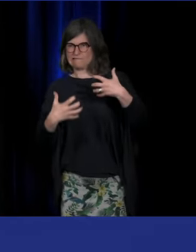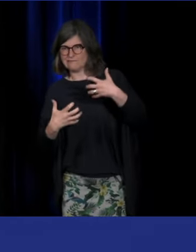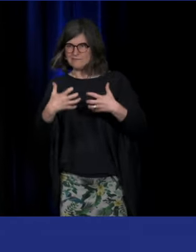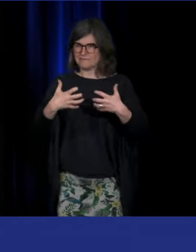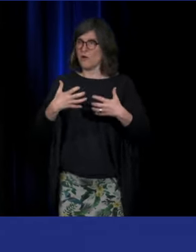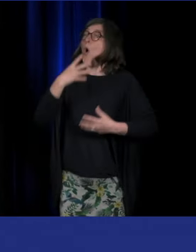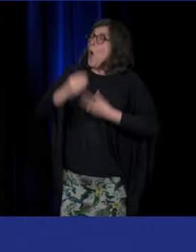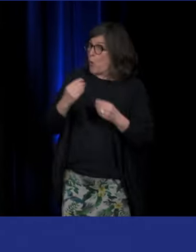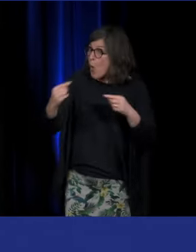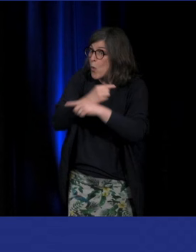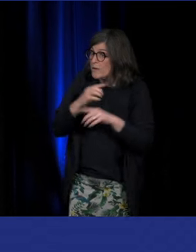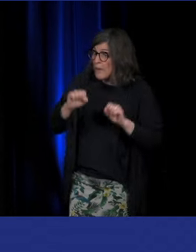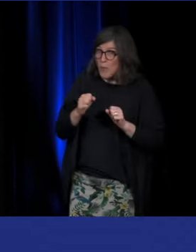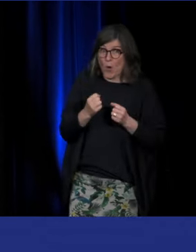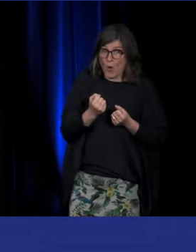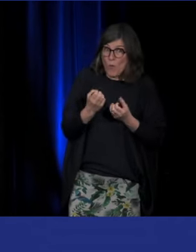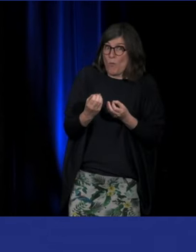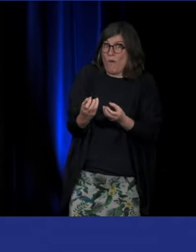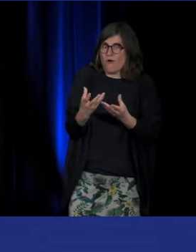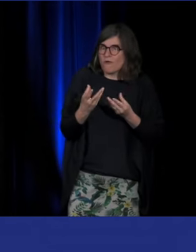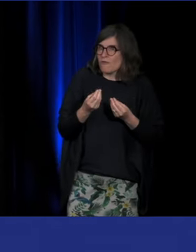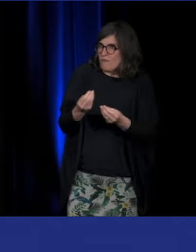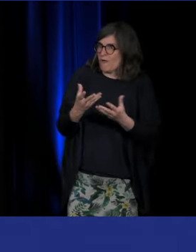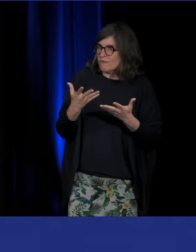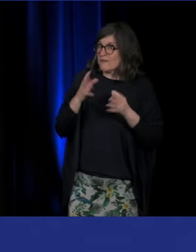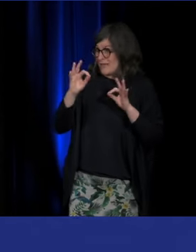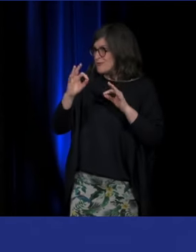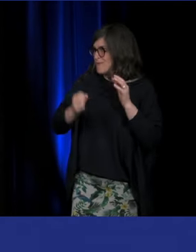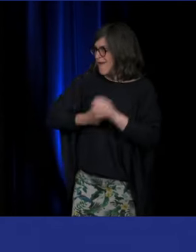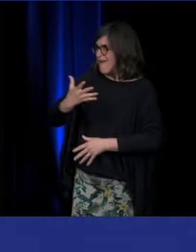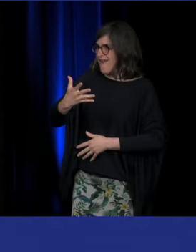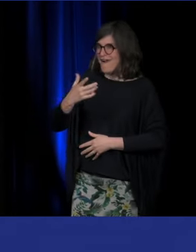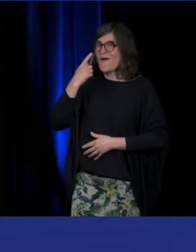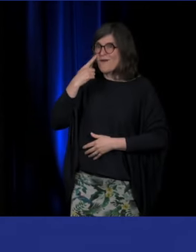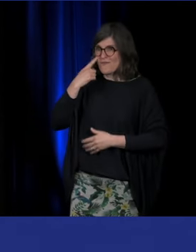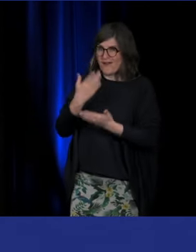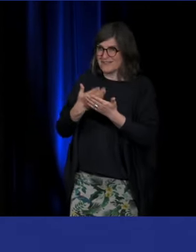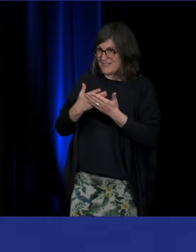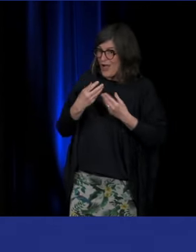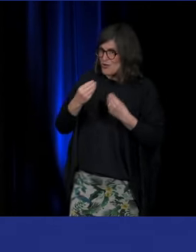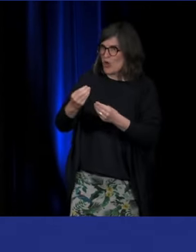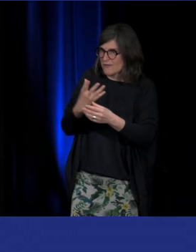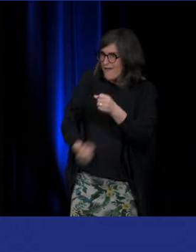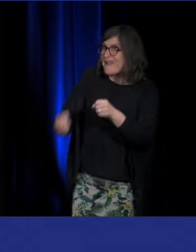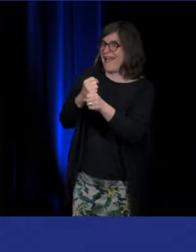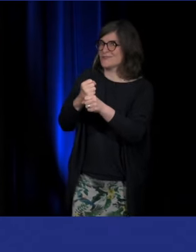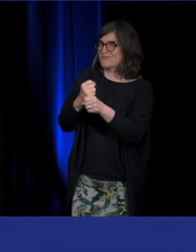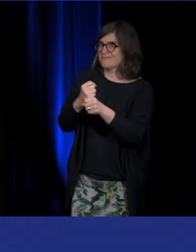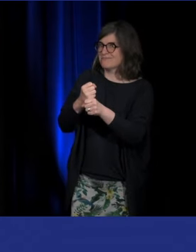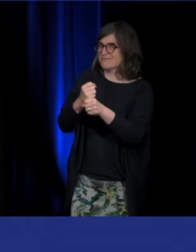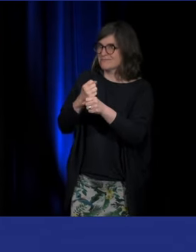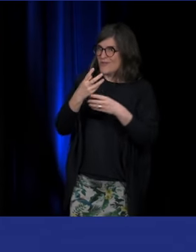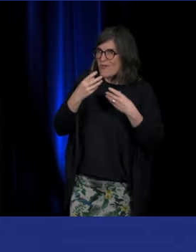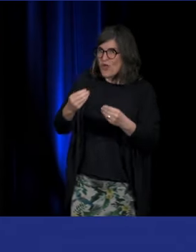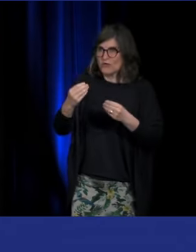ou au contraire, c'est des sources. Et dans l'art, justement, c'est ce qu'on va voir. Dans l'art, c'est des sources de création. C'est des sources de